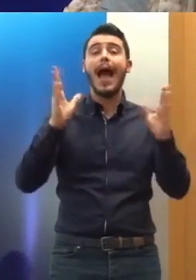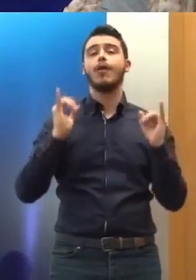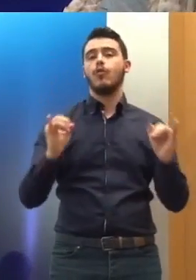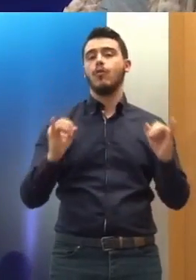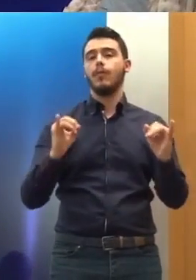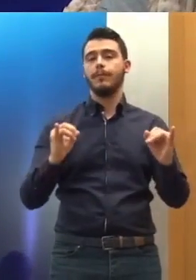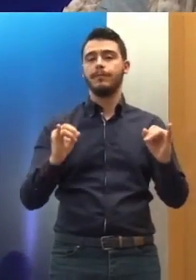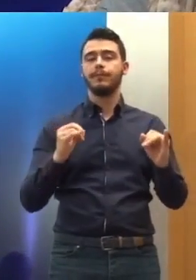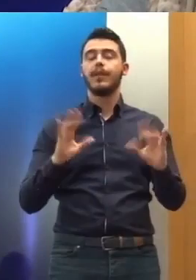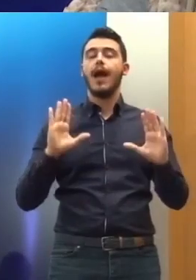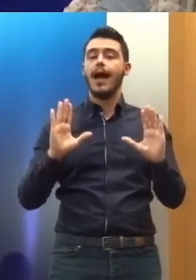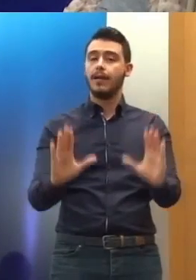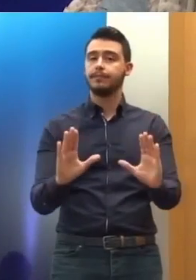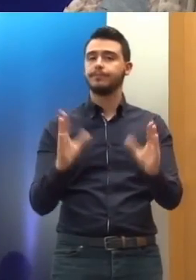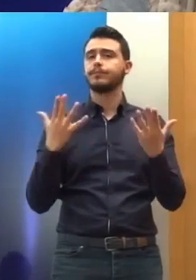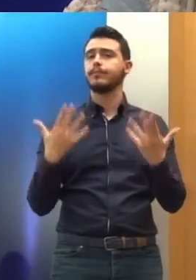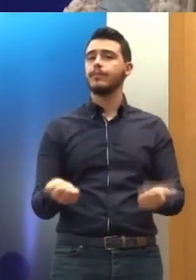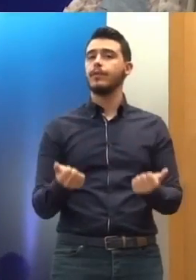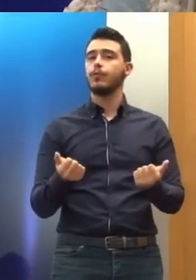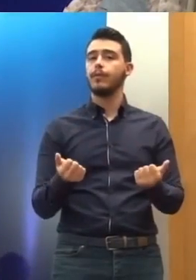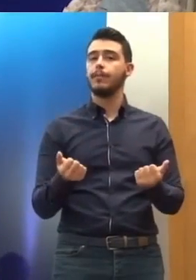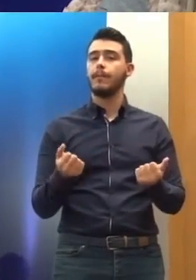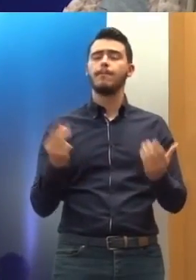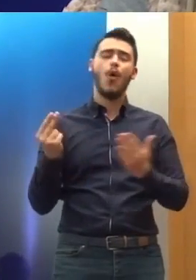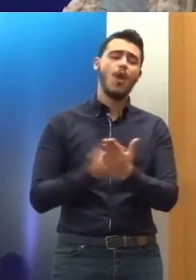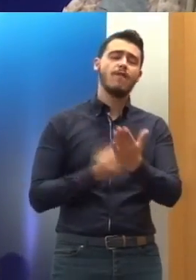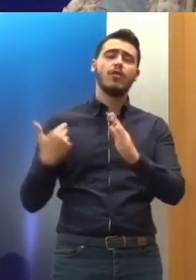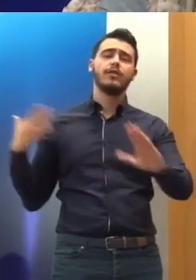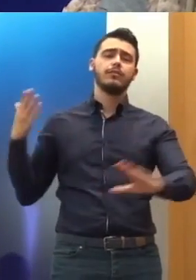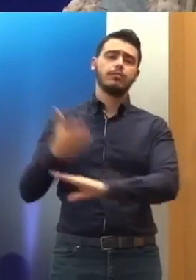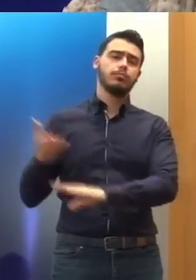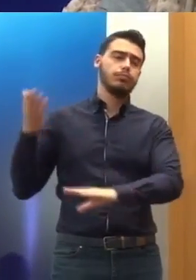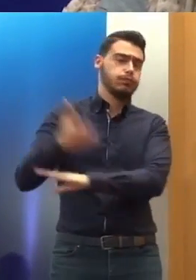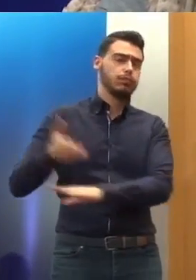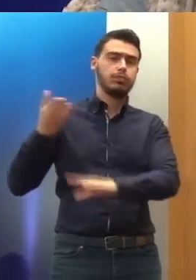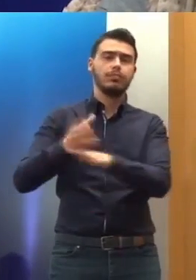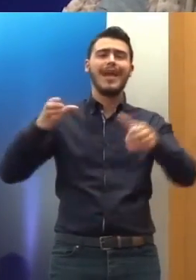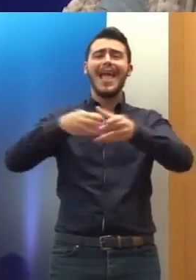Σε κάθε περίπτωση, λοιπόν, έχουμε πολλές επισκέψεις, 15 επισκέψεις,